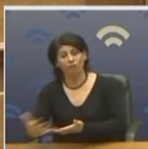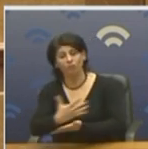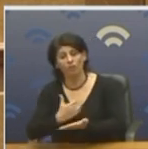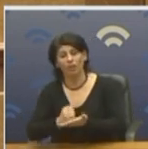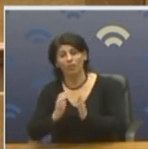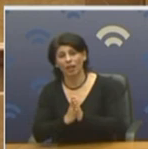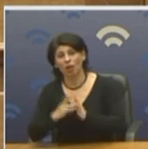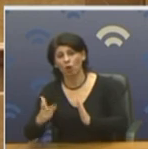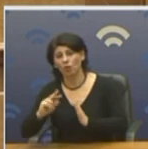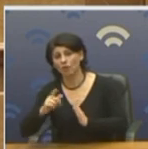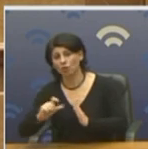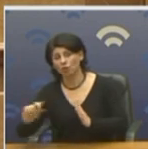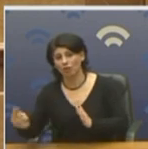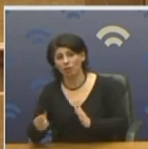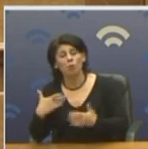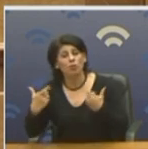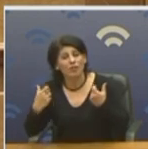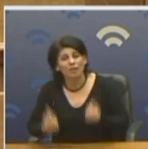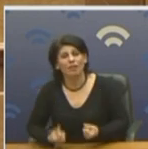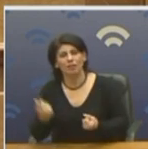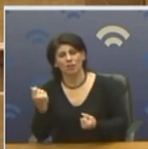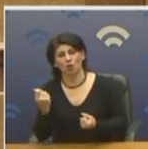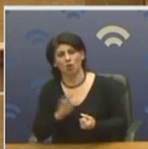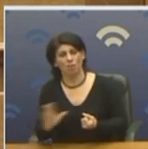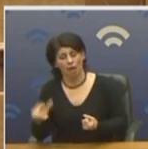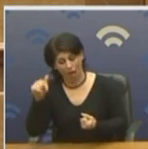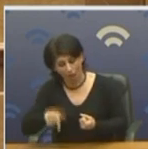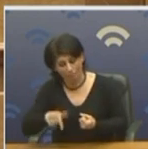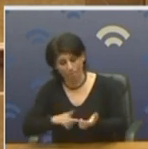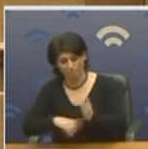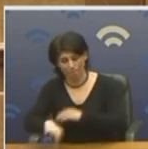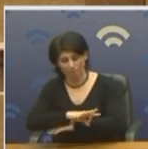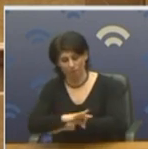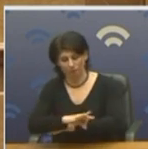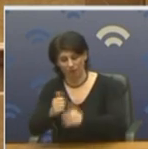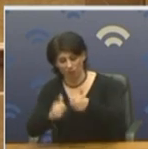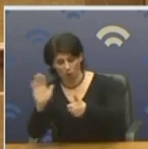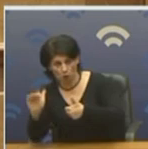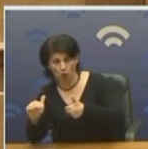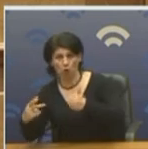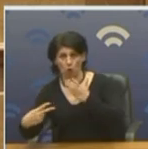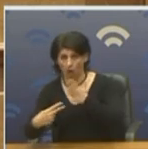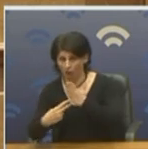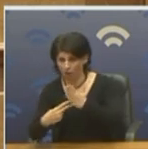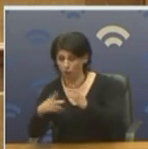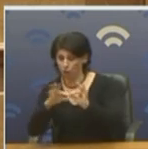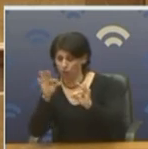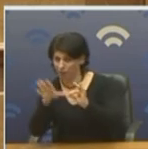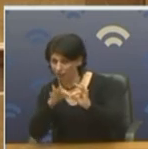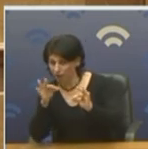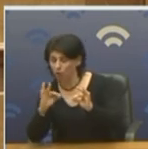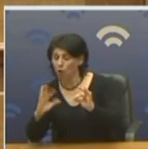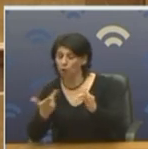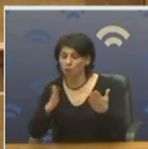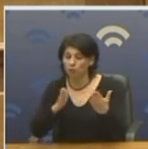δισεκατομμύρια ευρώ. Πώς θα αντέξει η οικονομία μας. Γι' αυτό λέω πρέπει να σχεδιάσουμε από τώρα, για τον Ιούλιο, Ιούλιο, Άυγουστο, Σεπτέμβριο, πώς θα